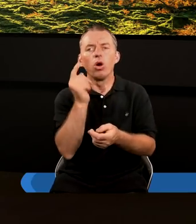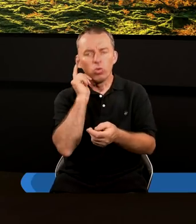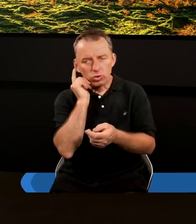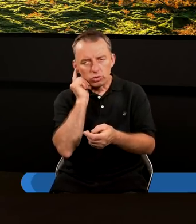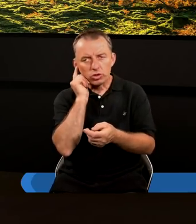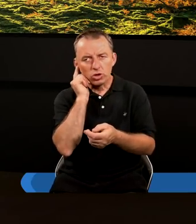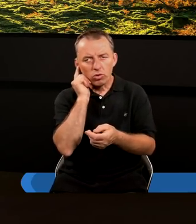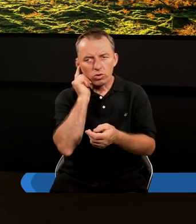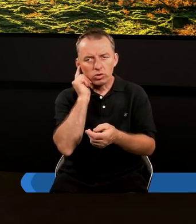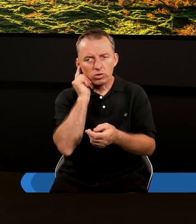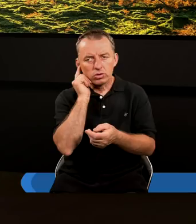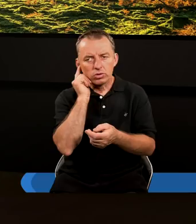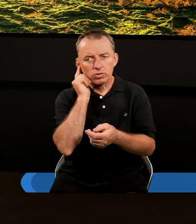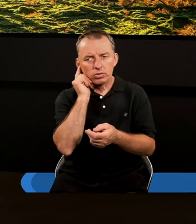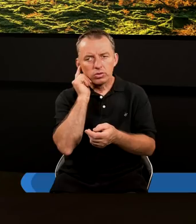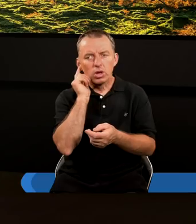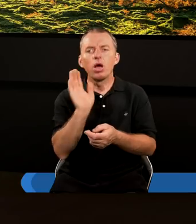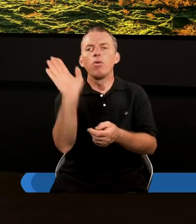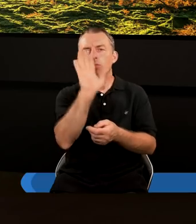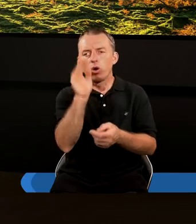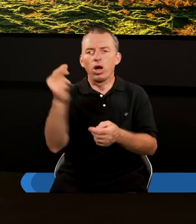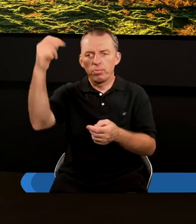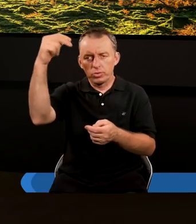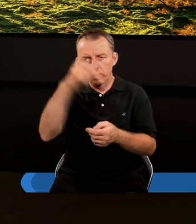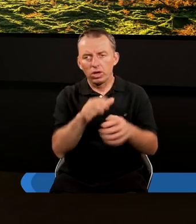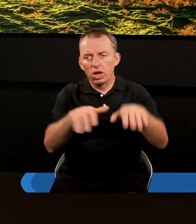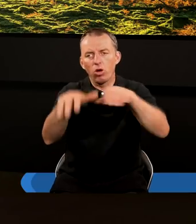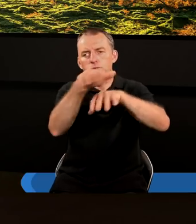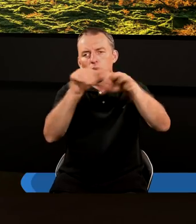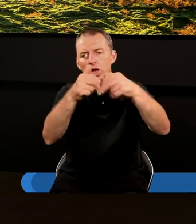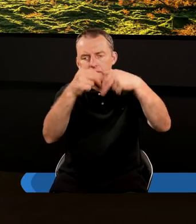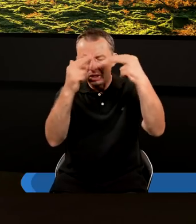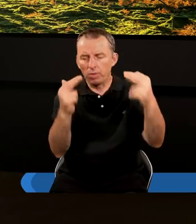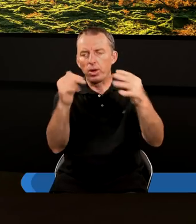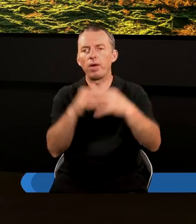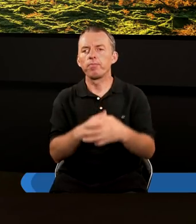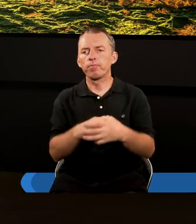usłyszą Boga przychodzącego na obłokach nieba.